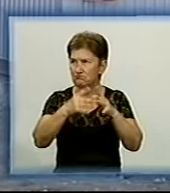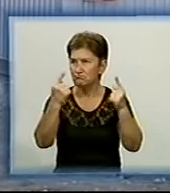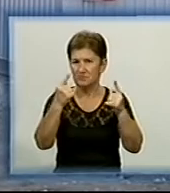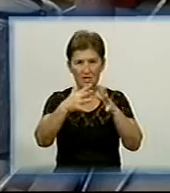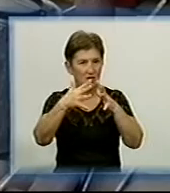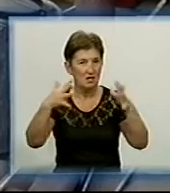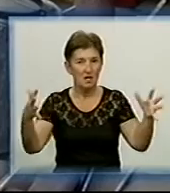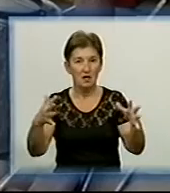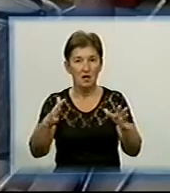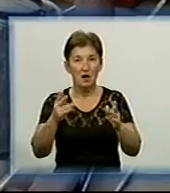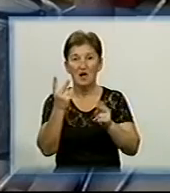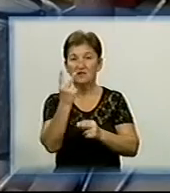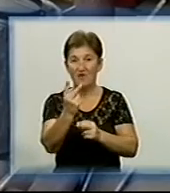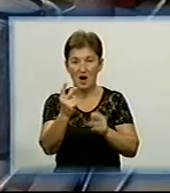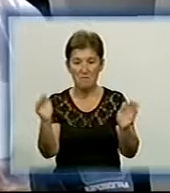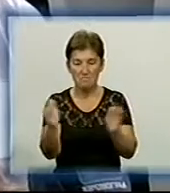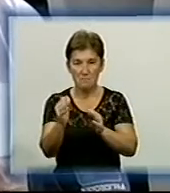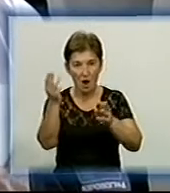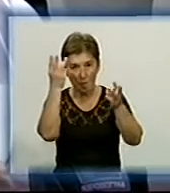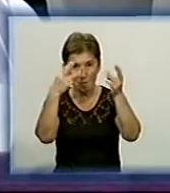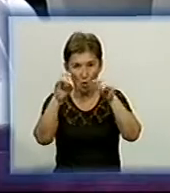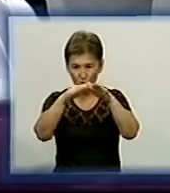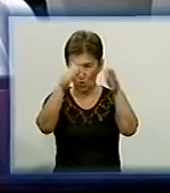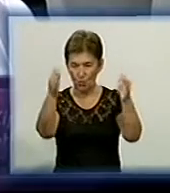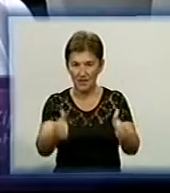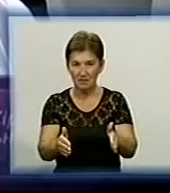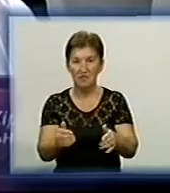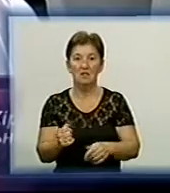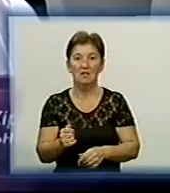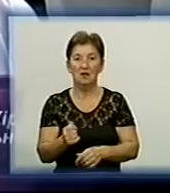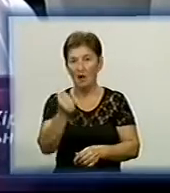обслуговуватимуть два компактних модулі Благодаря тому,